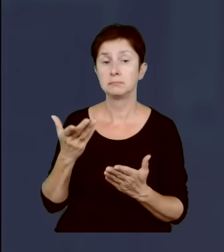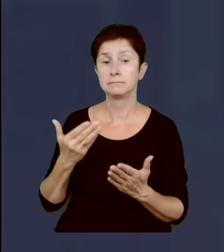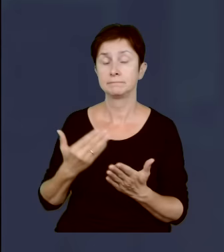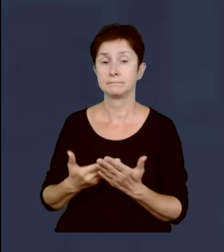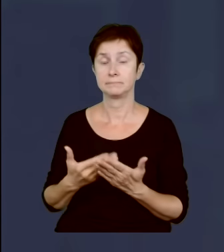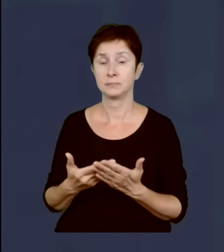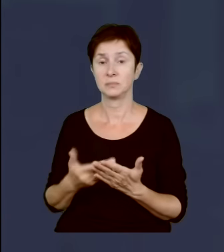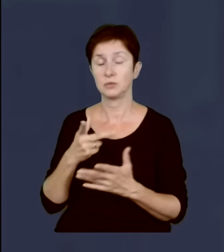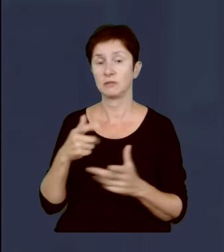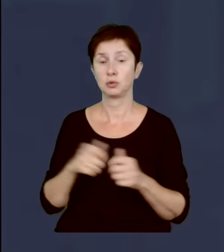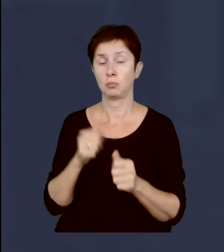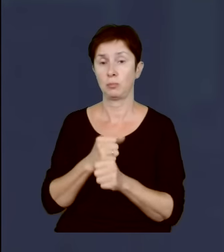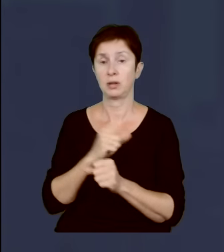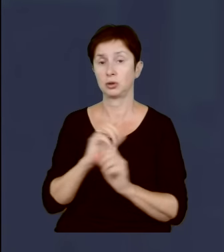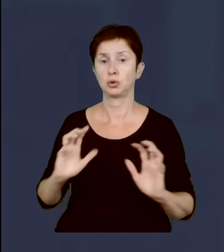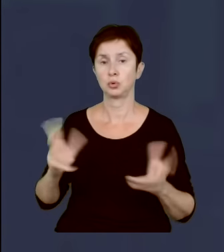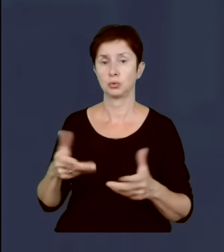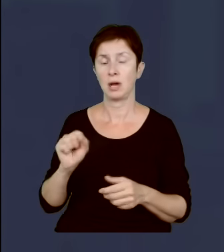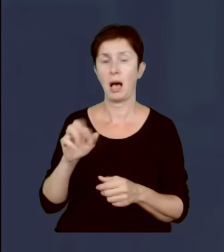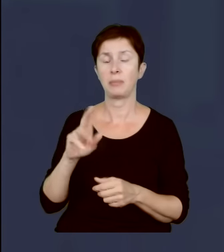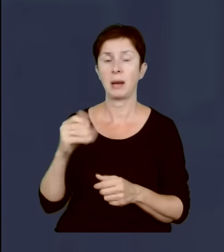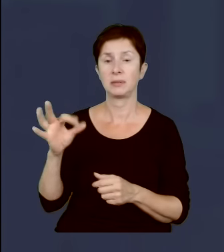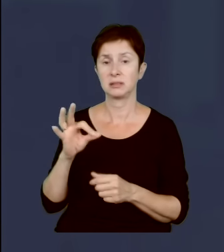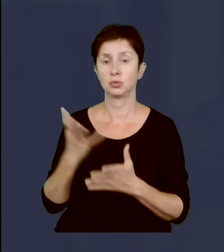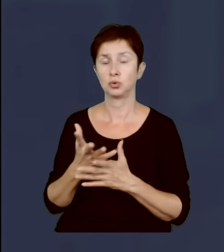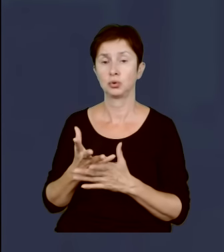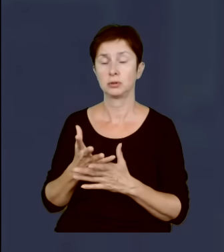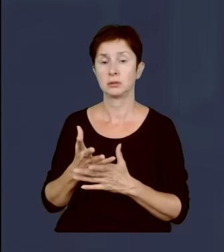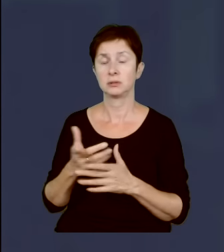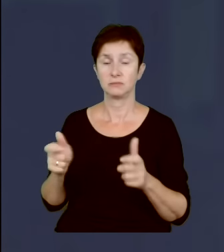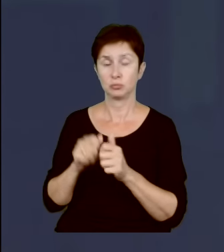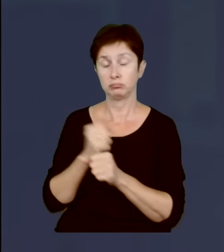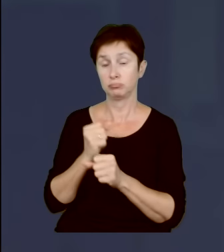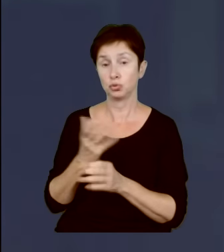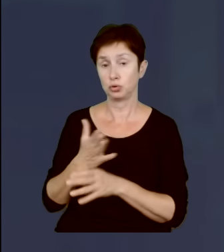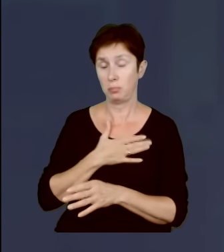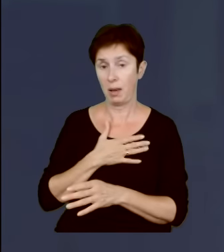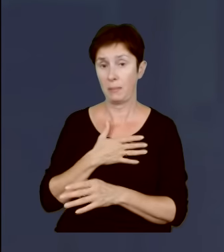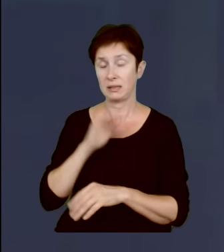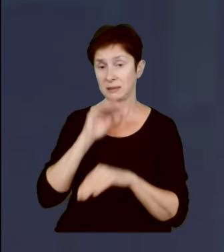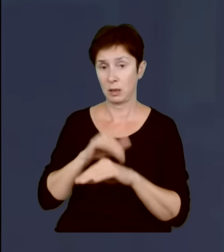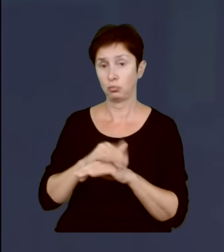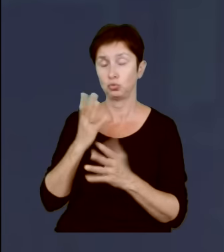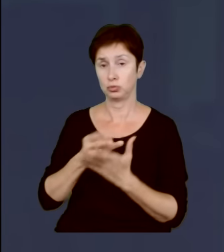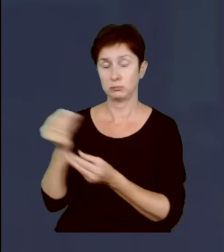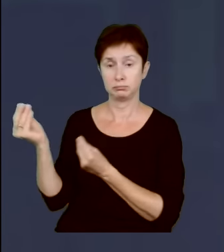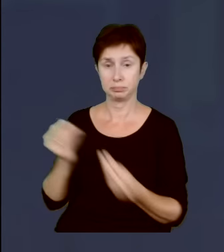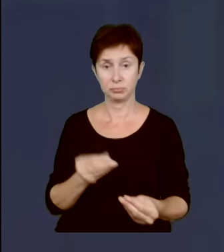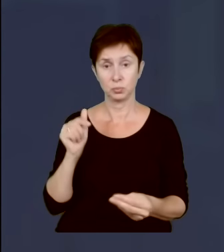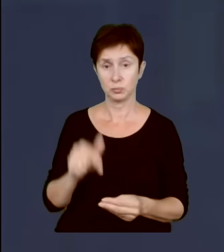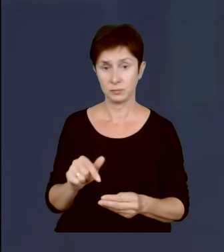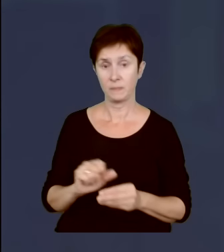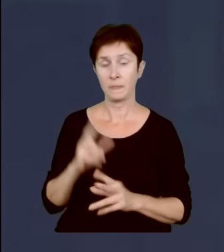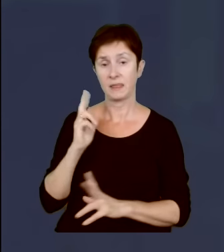współpracują z czołgami Abrams. Już mamy pierwsze zamówione i dostarczone czołgi w Wojsku